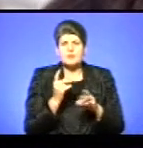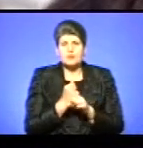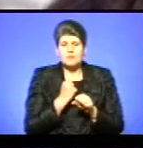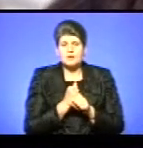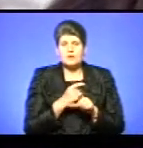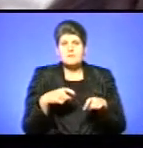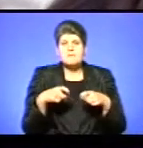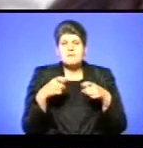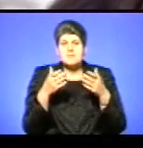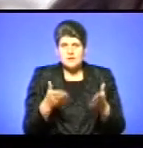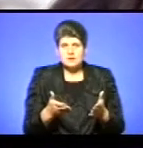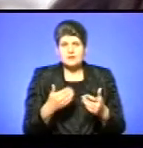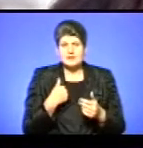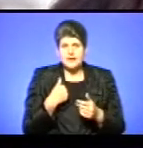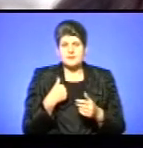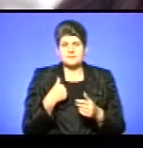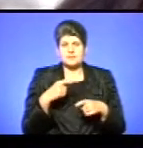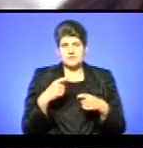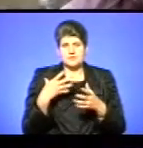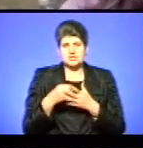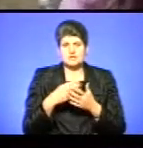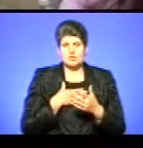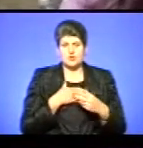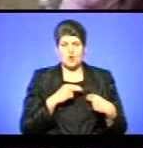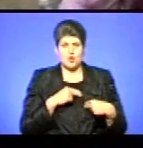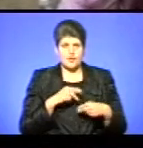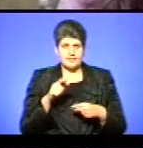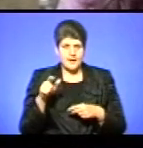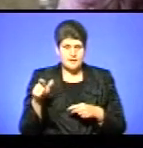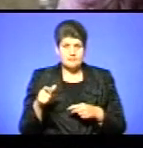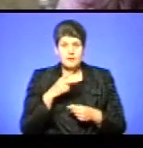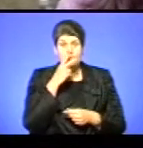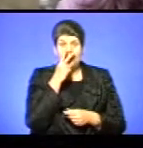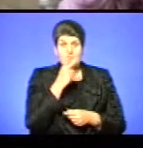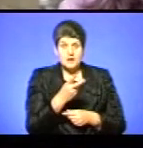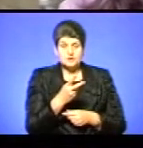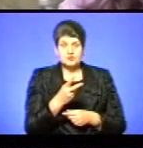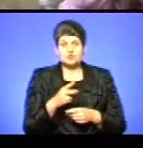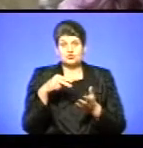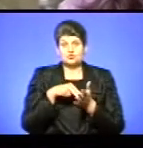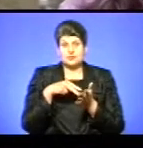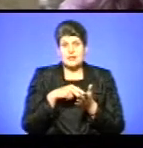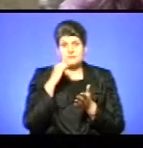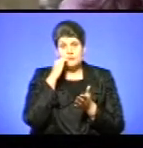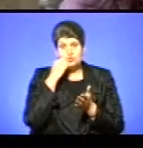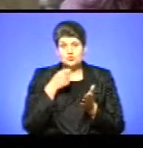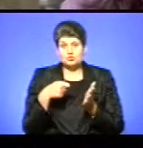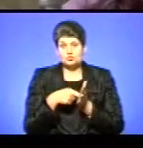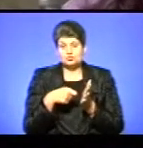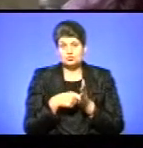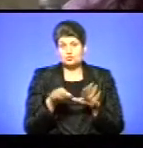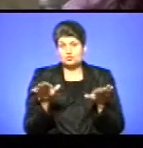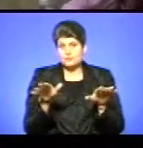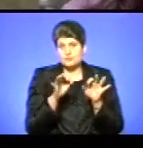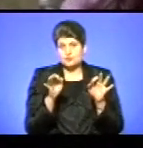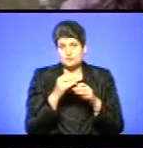прибігли, я і прибігли ще мої колеги, ми побачили, що стоять бабусі, годують голубів, нічого такого не